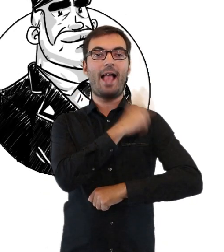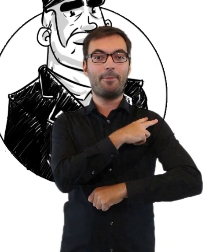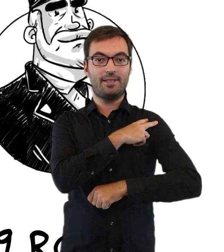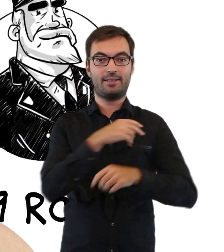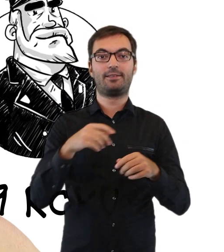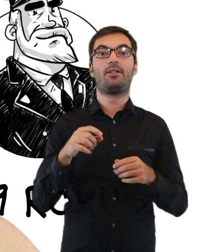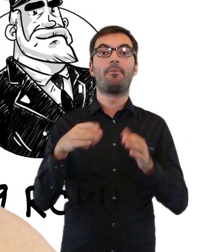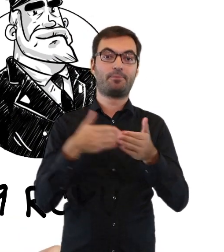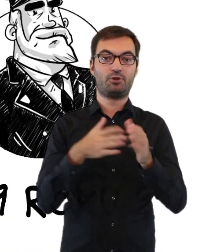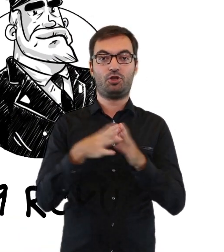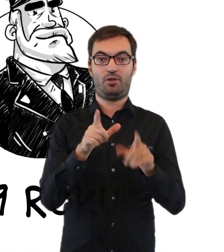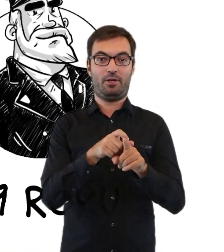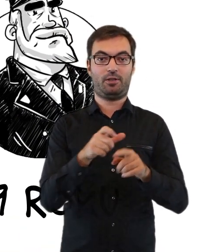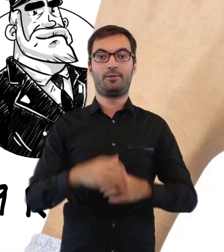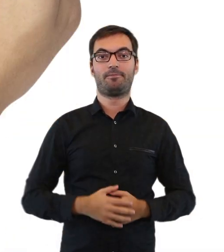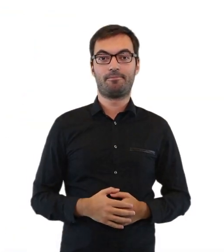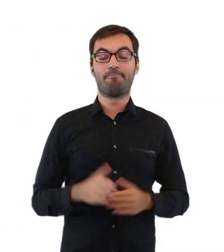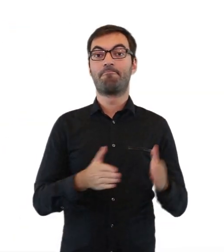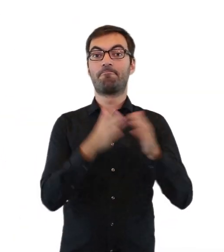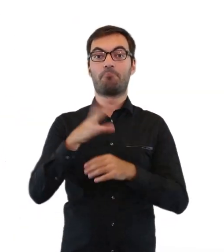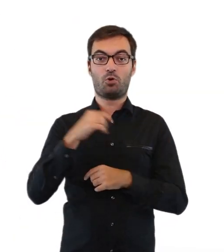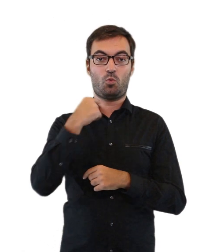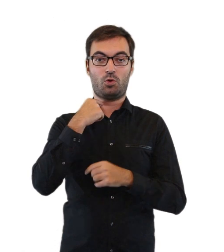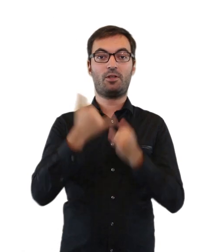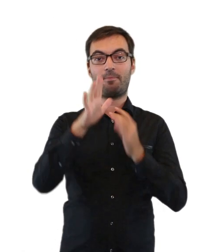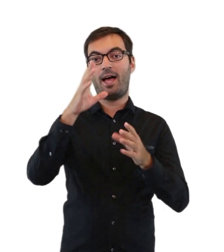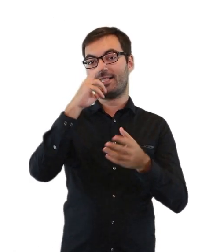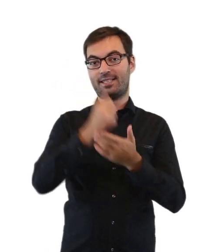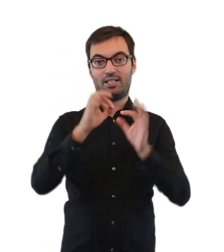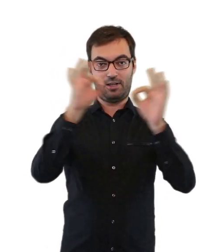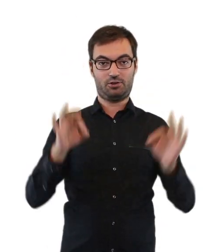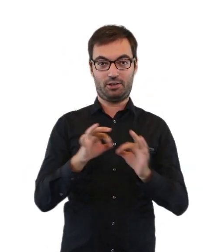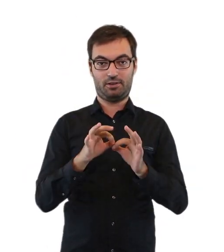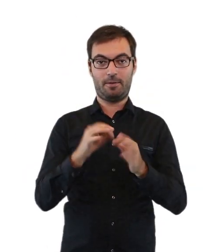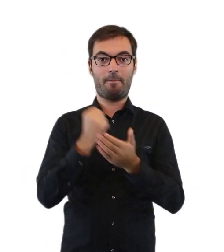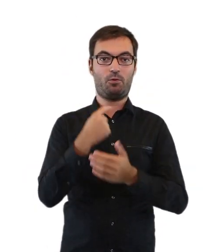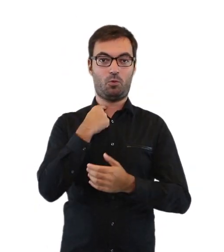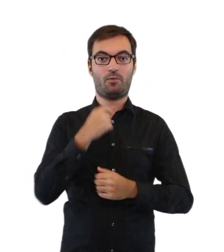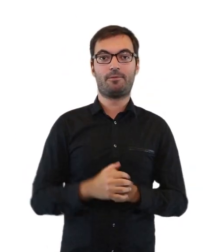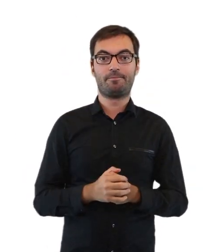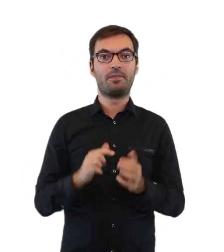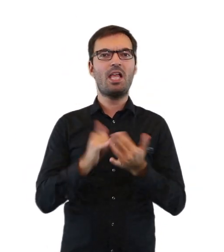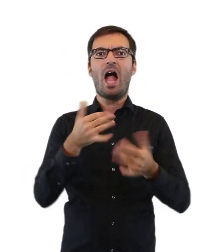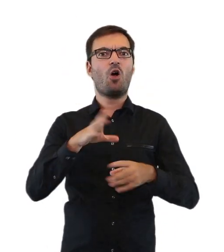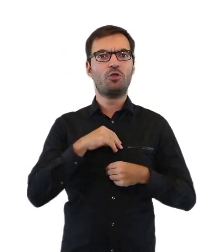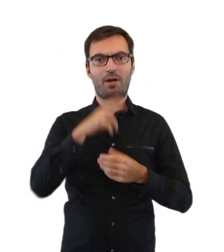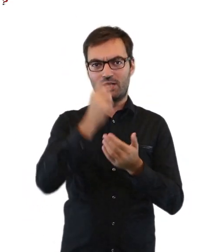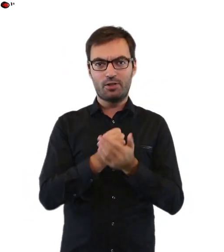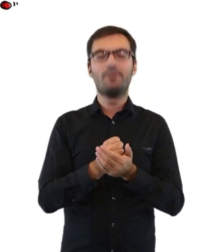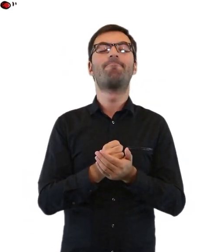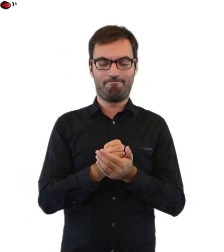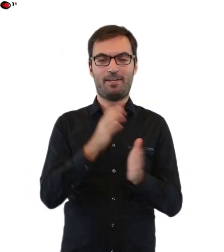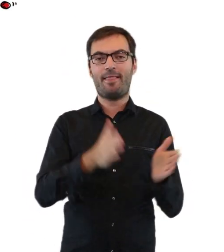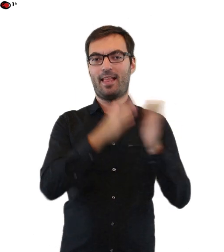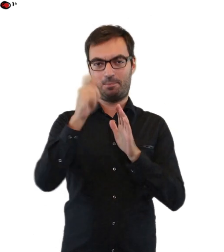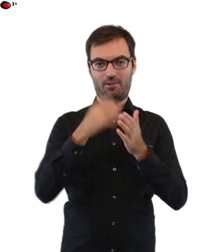kapitana statku do 10 października. Możesz również głosować na podstawie zaświadczenia o prawie do głosowania. Jak